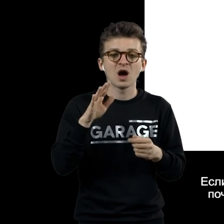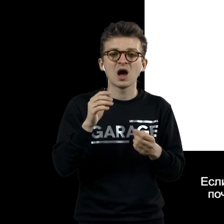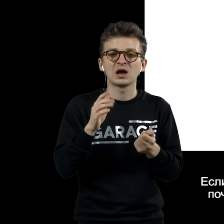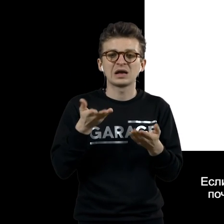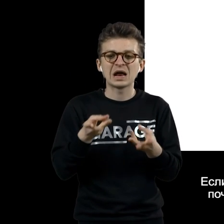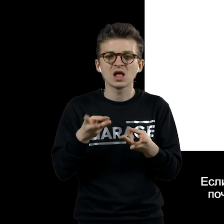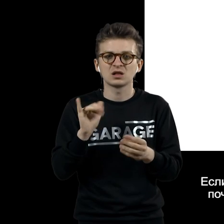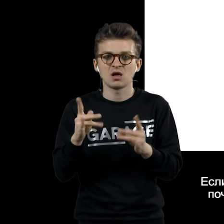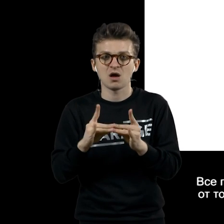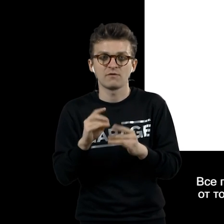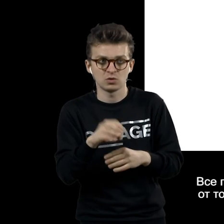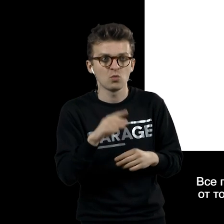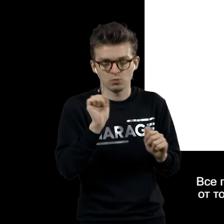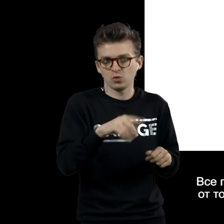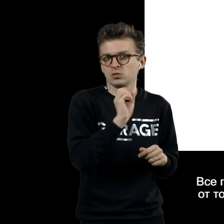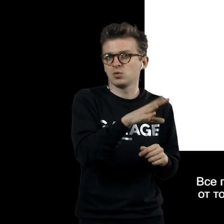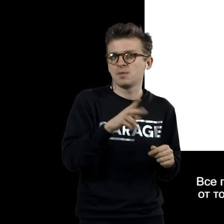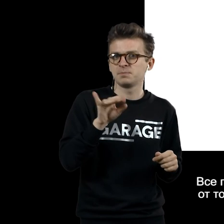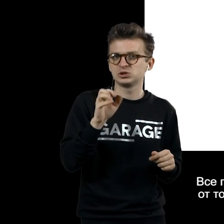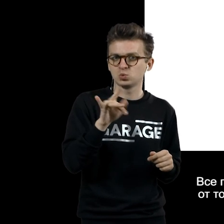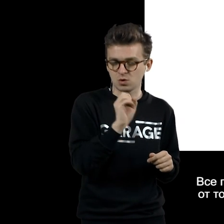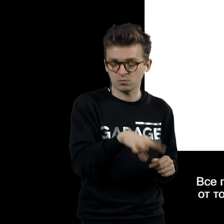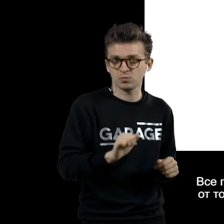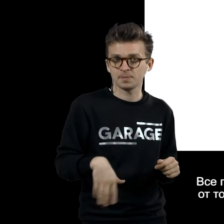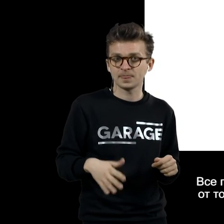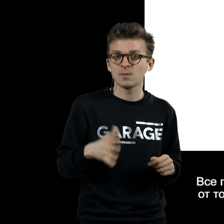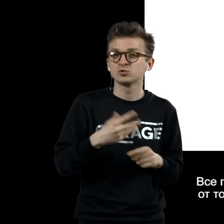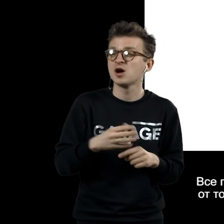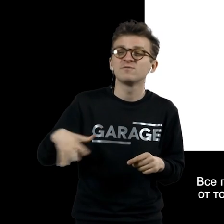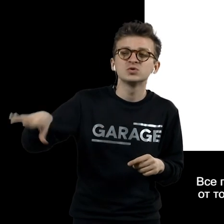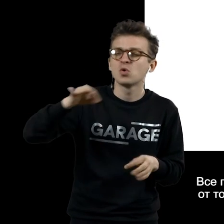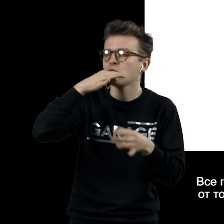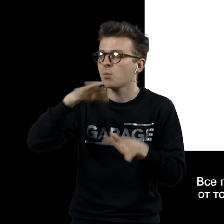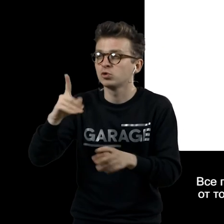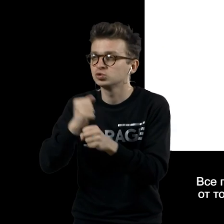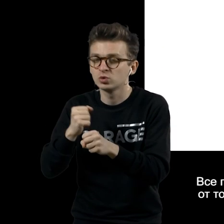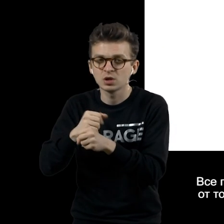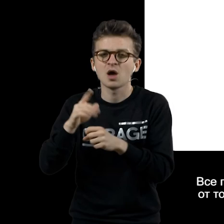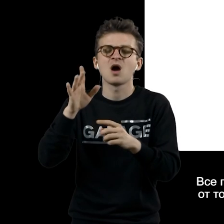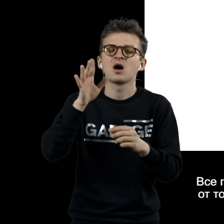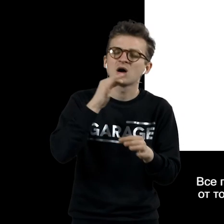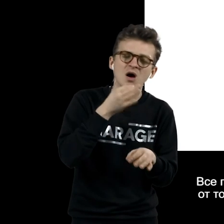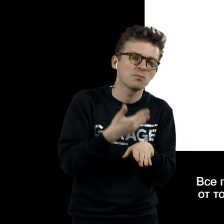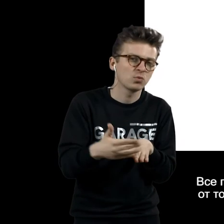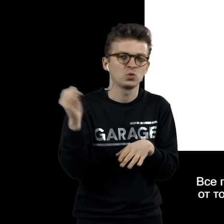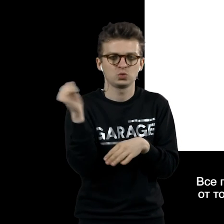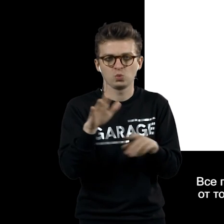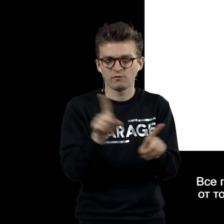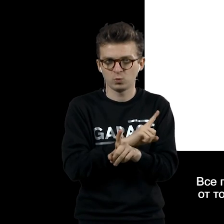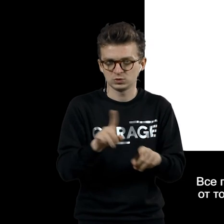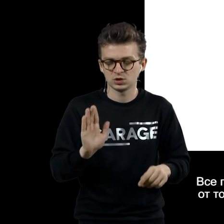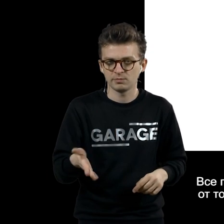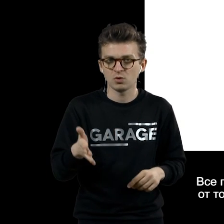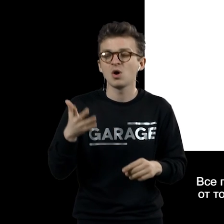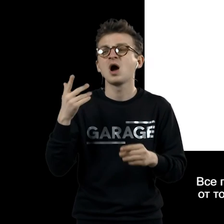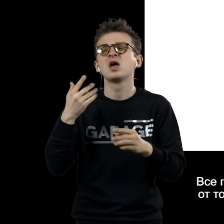чертову фаянсовому писсуару? Все предметы однажды становятся музейными, вне зависимости от того, являлись они произведениями